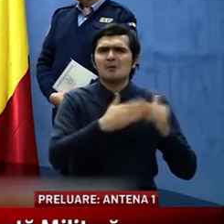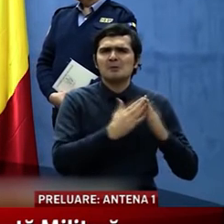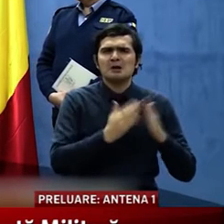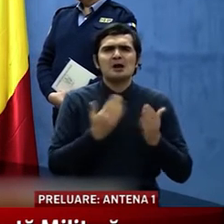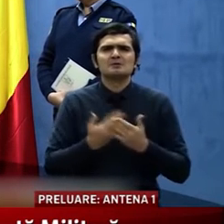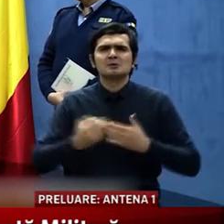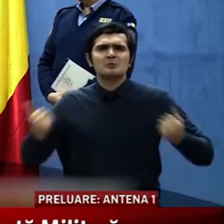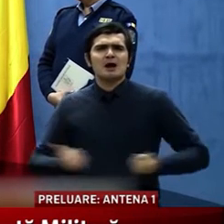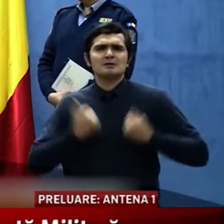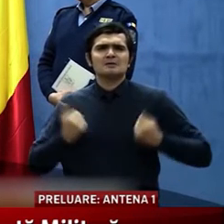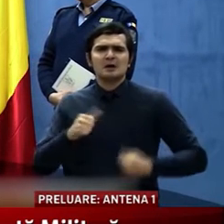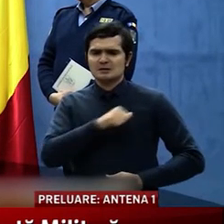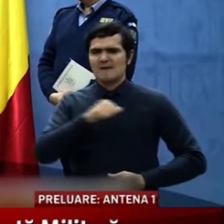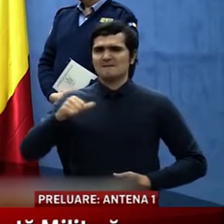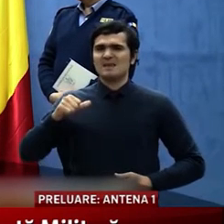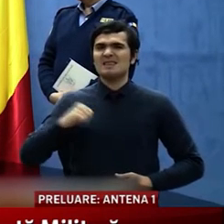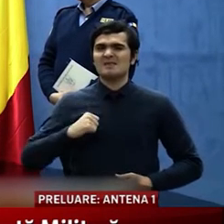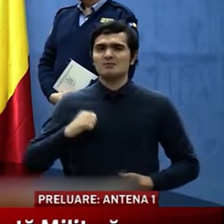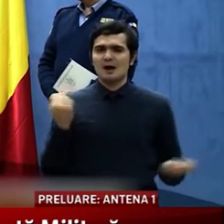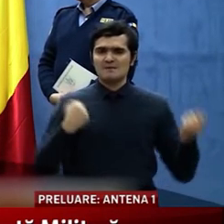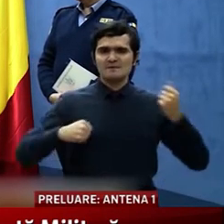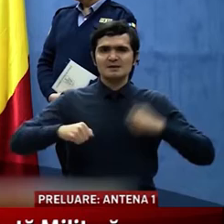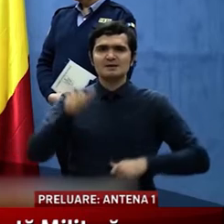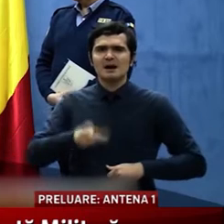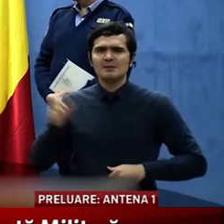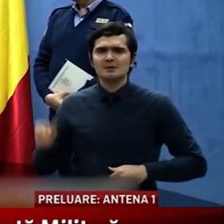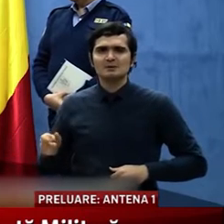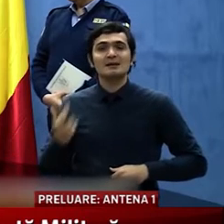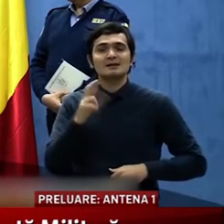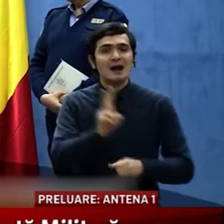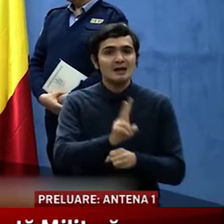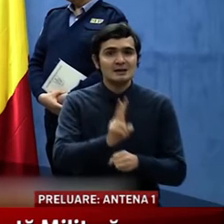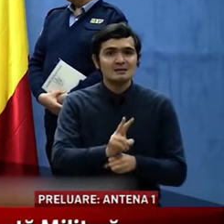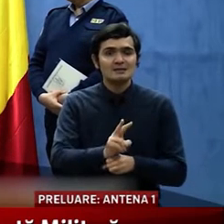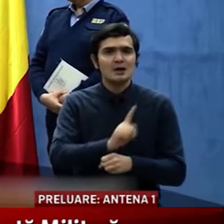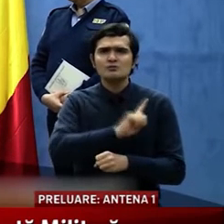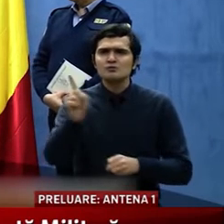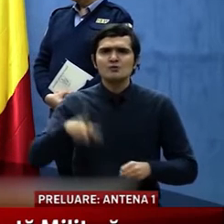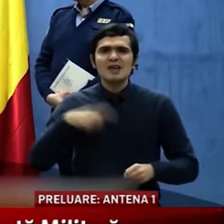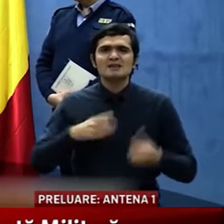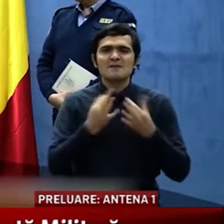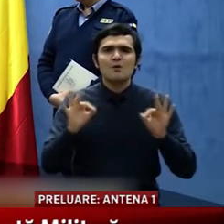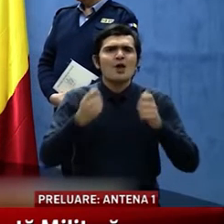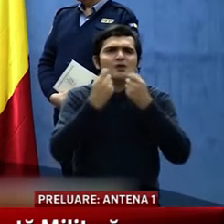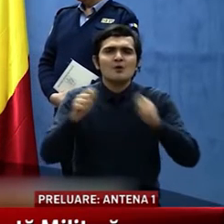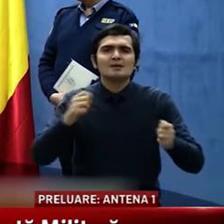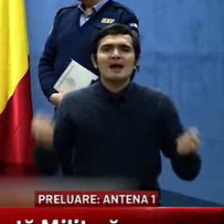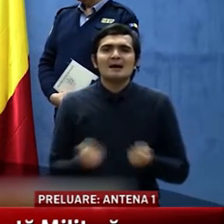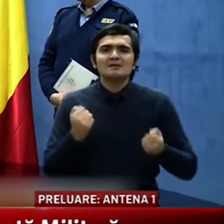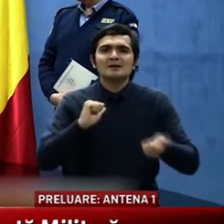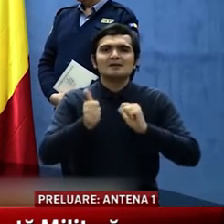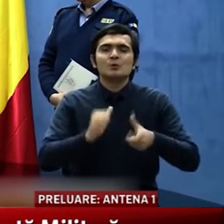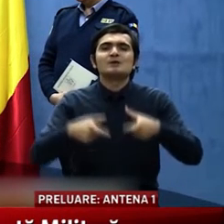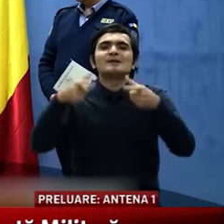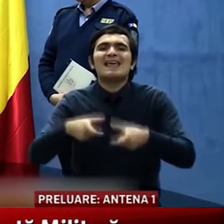individuală a persoanelor. Aici aș dori să fac o precizare. Sunt excluse toate activitățile sportive de echipă,